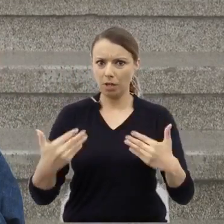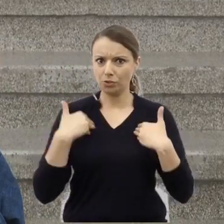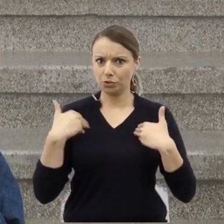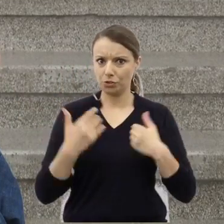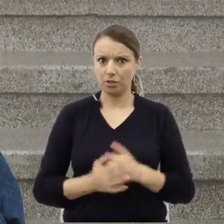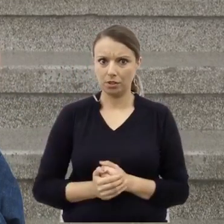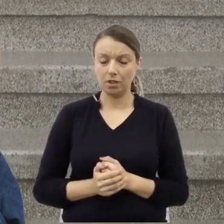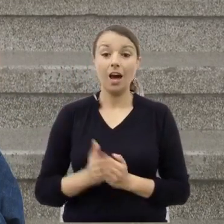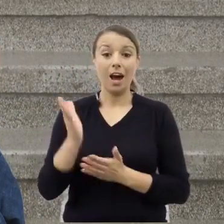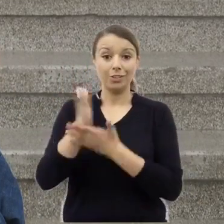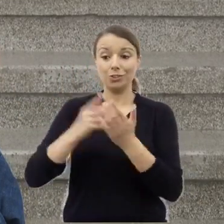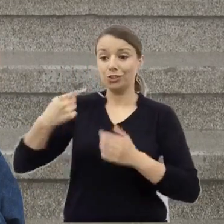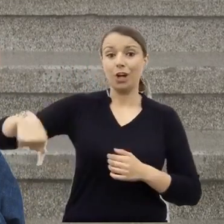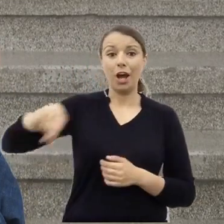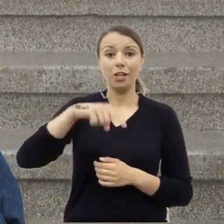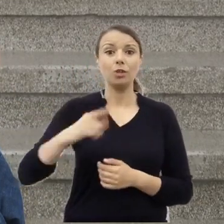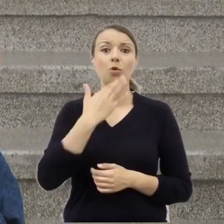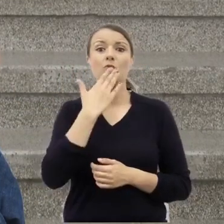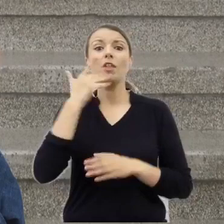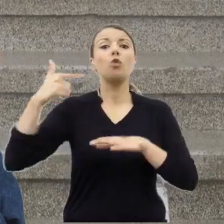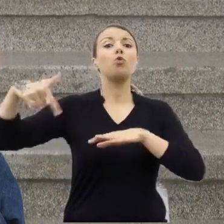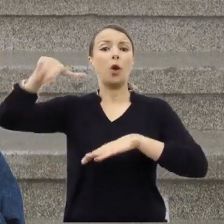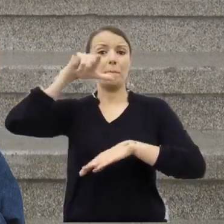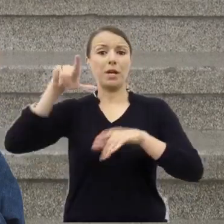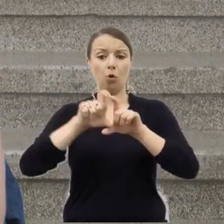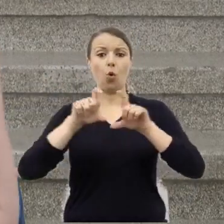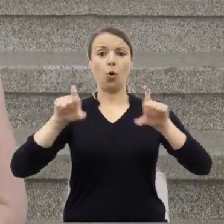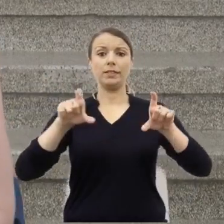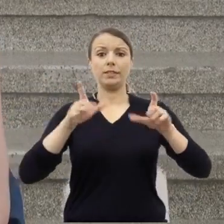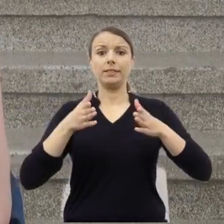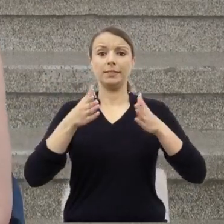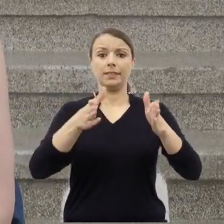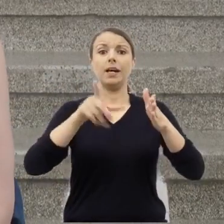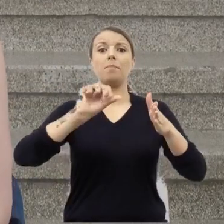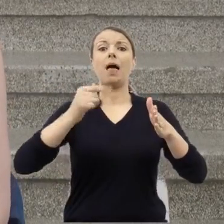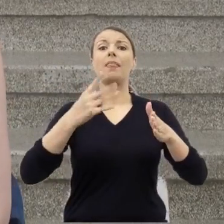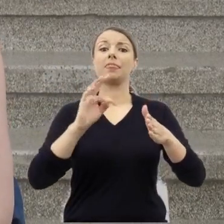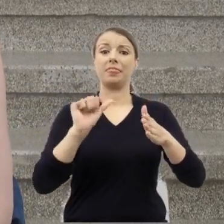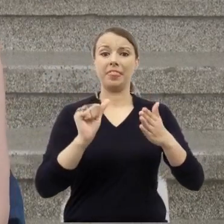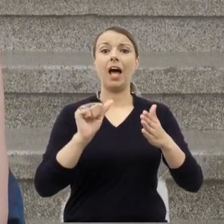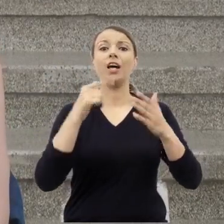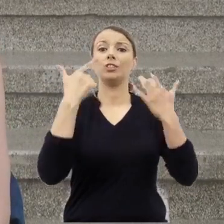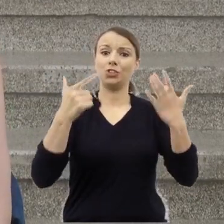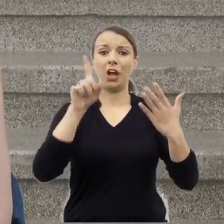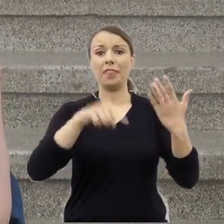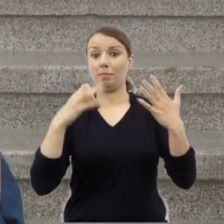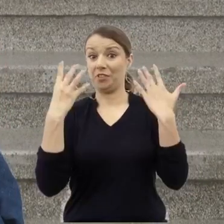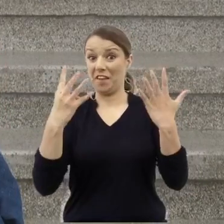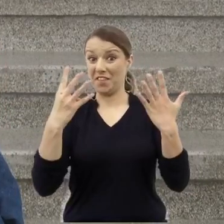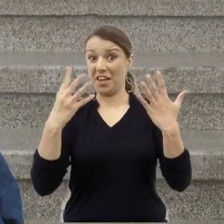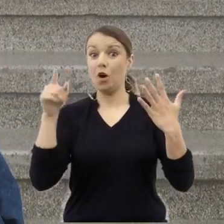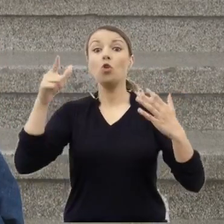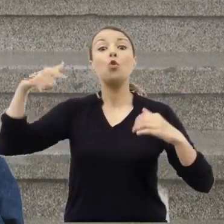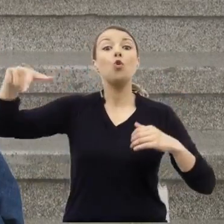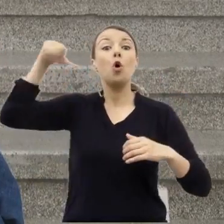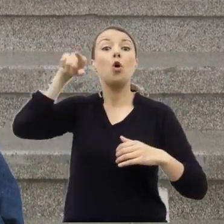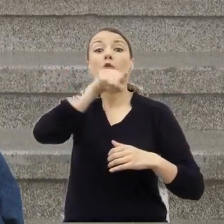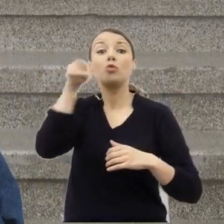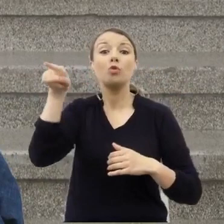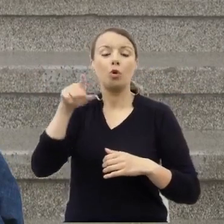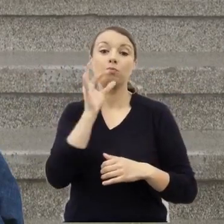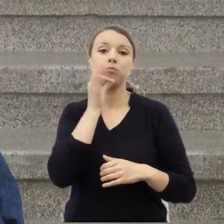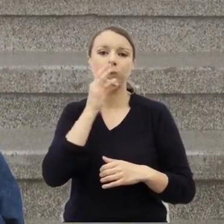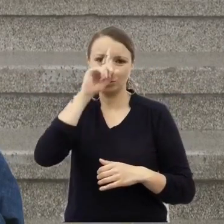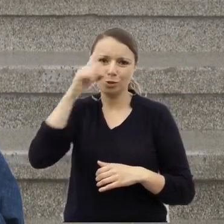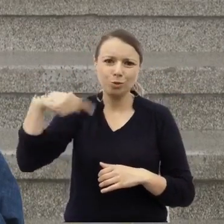mówię teraz o mieszkańcach, drugiego piętra przy Plantach 7, 9, to byli kibucnicy, czyli młodzi ludzie,